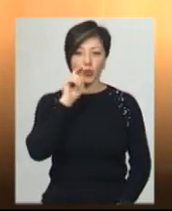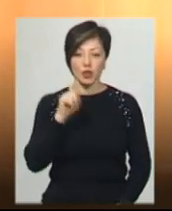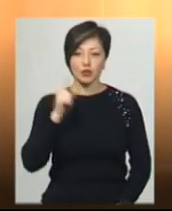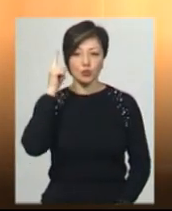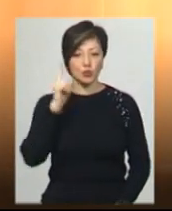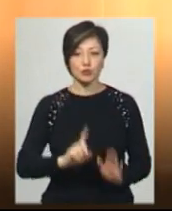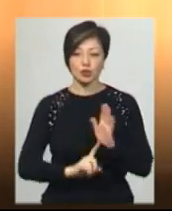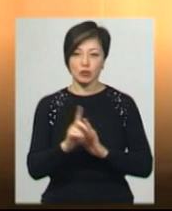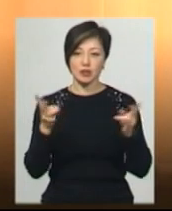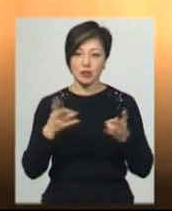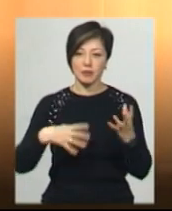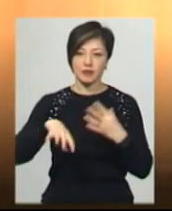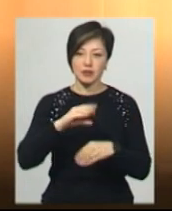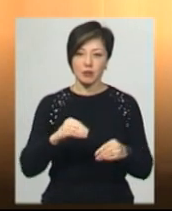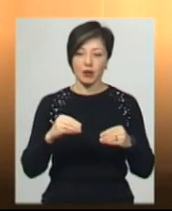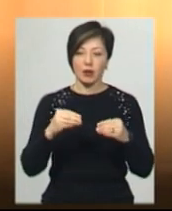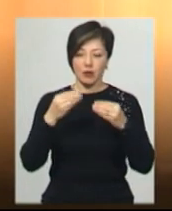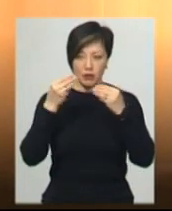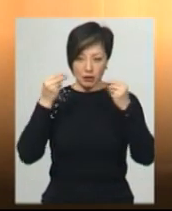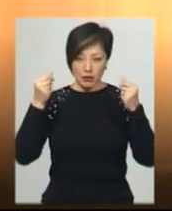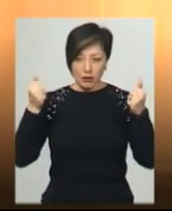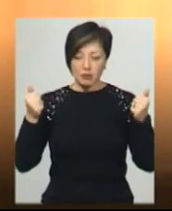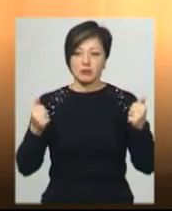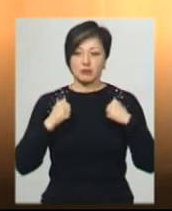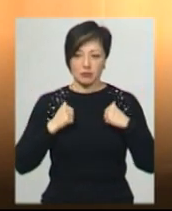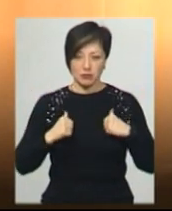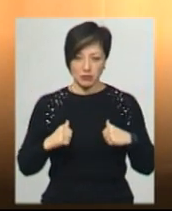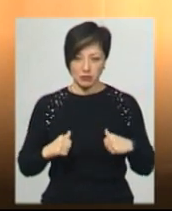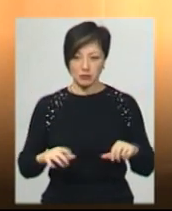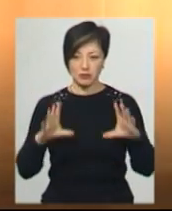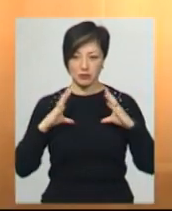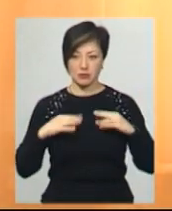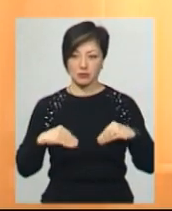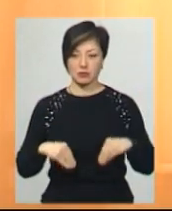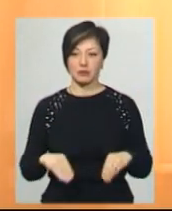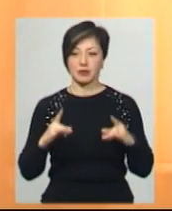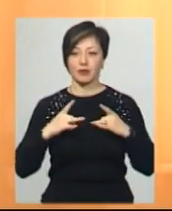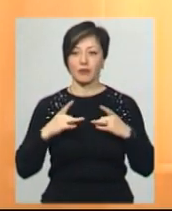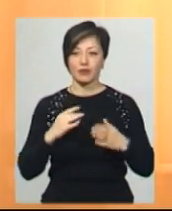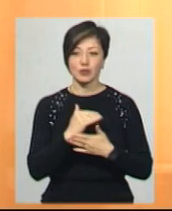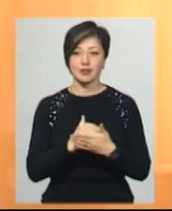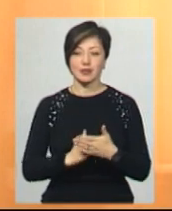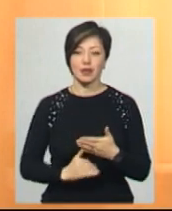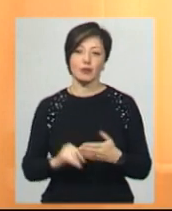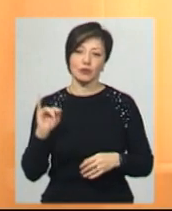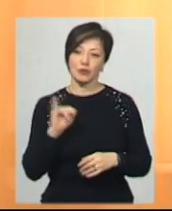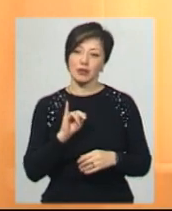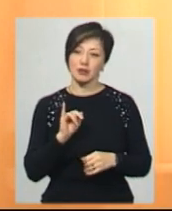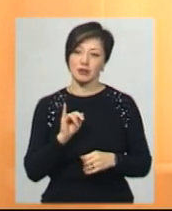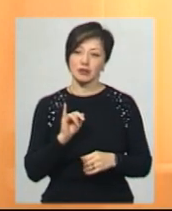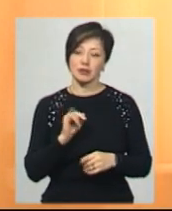думаю, що спочатку треба всім оговтатись, привезти до ладу свою нервову систему, і